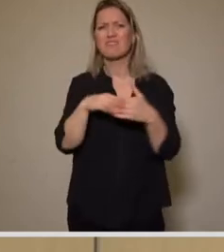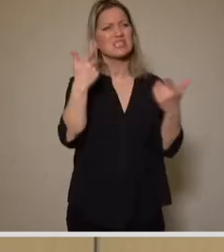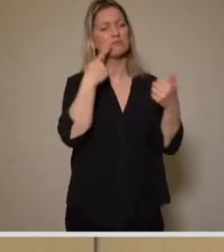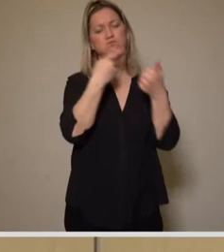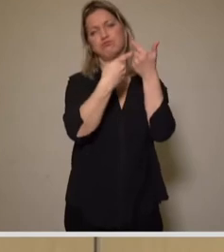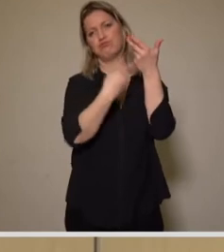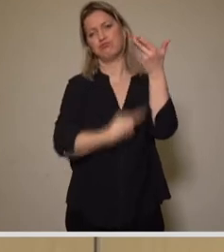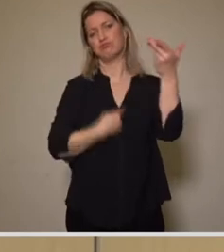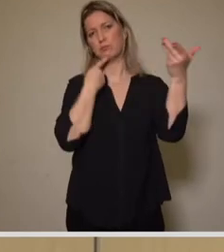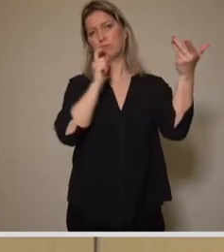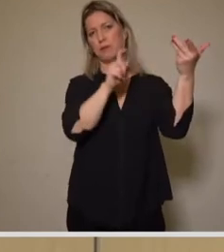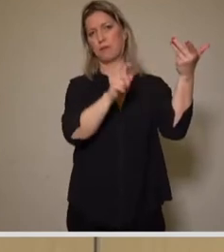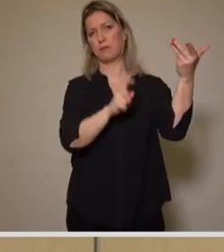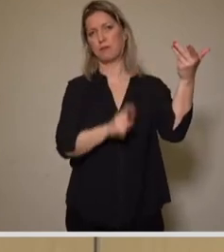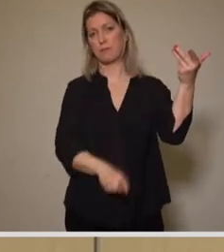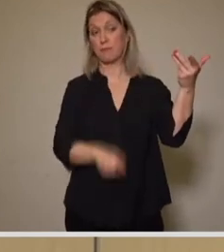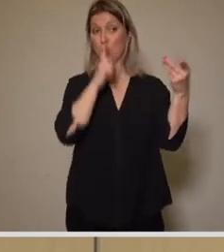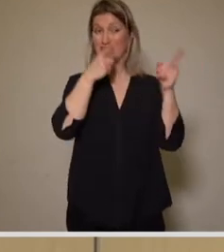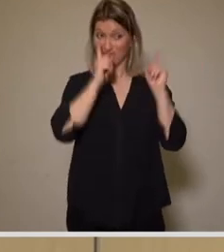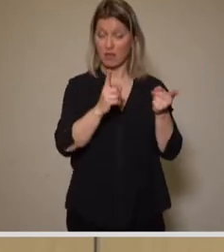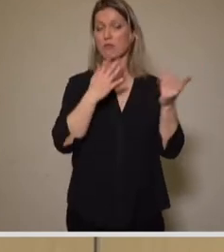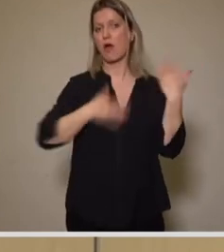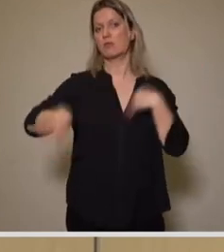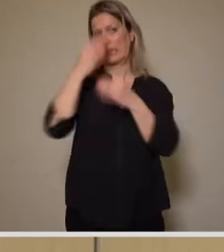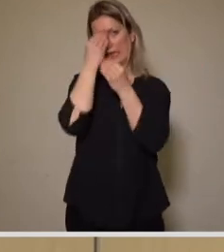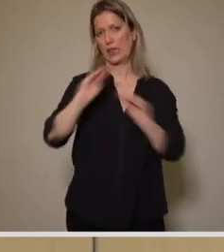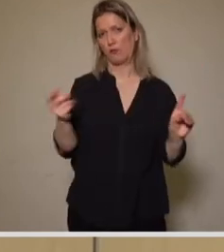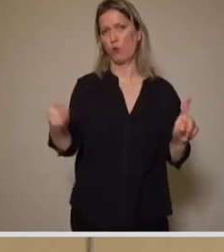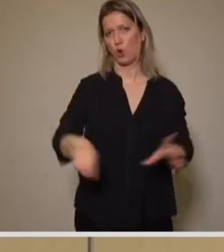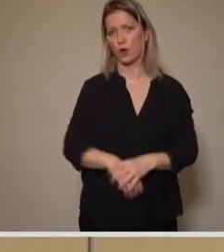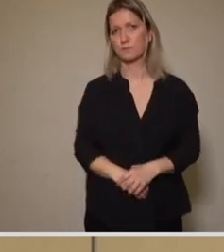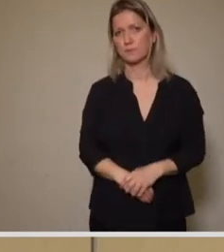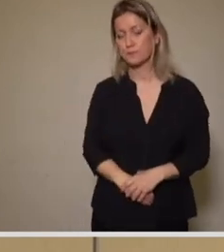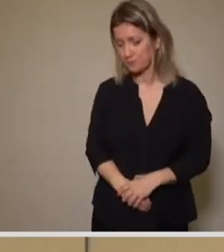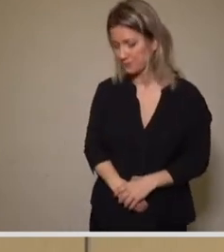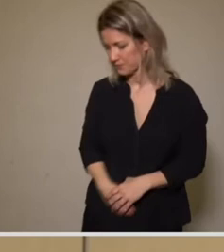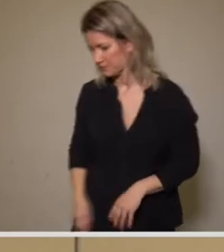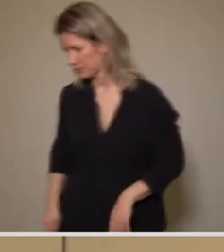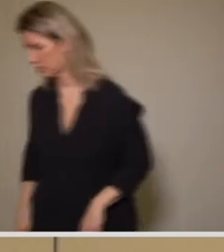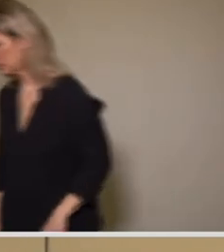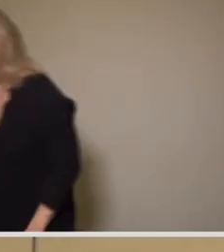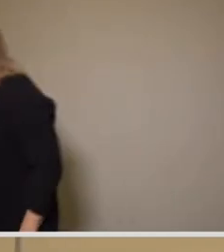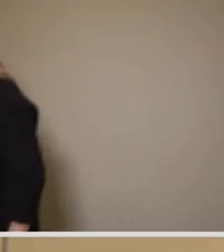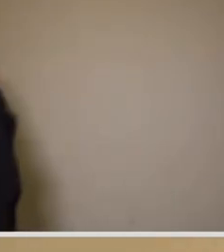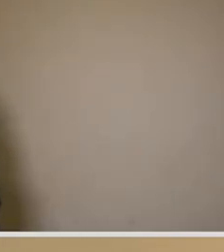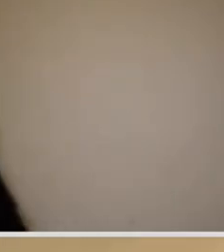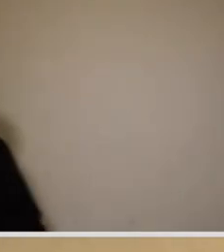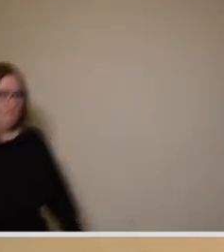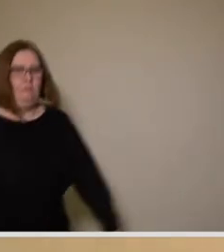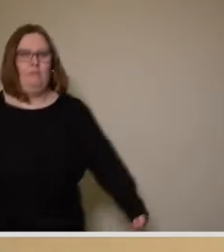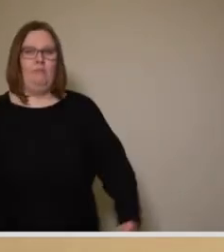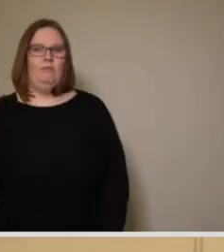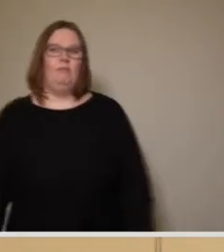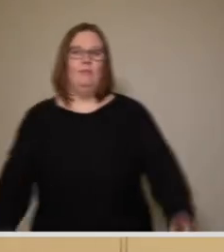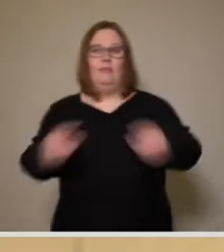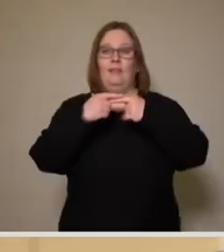Und darüber werden wir Sie dann natürlich als Stadtrat auch informieren. Ganz herzlichen Dank. Ich denke, wir kriegen das wie üblich auch noch